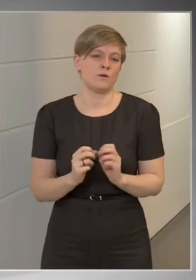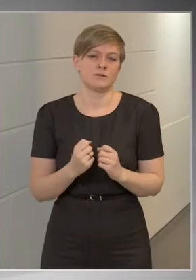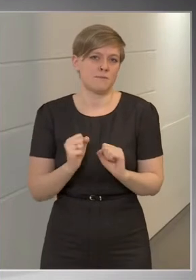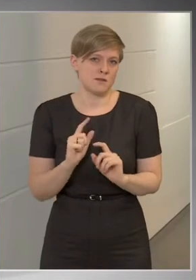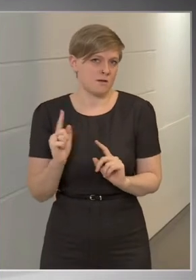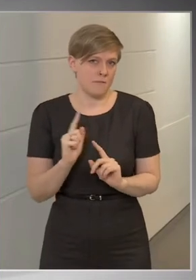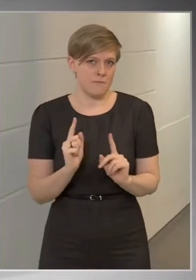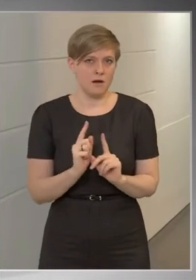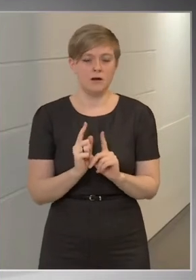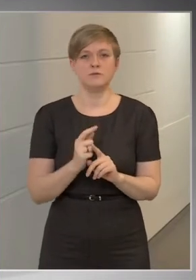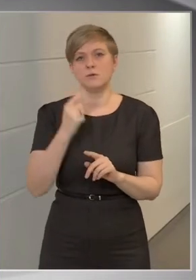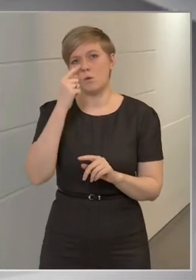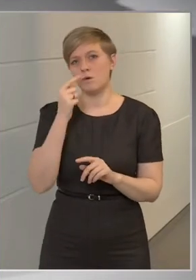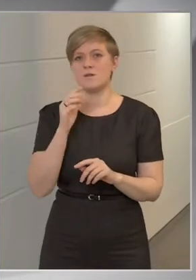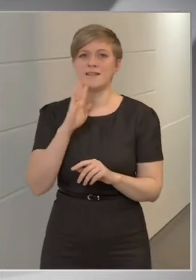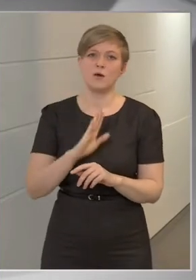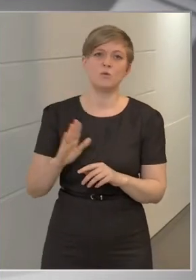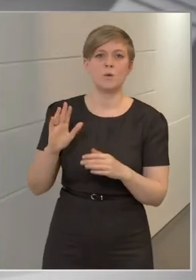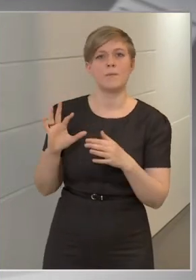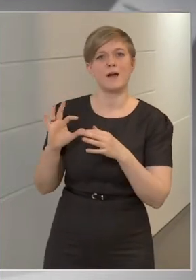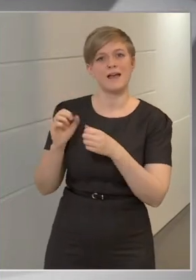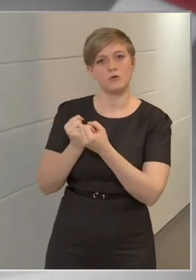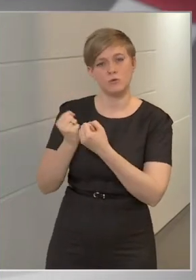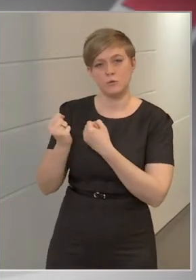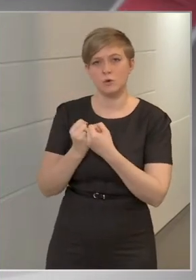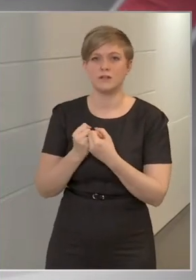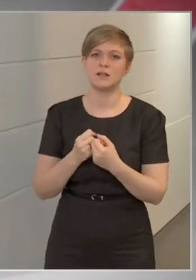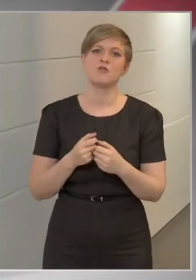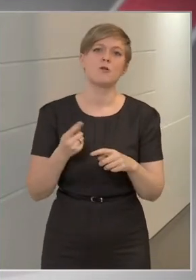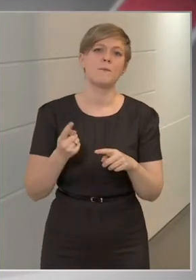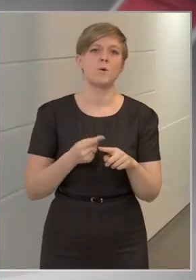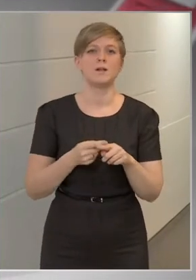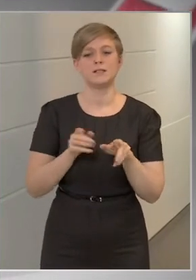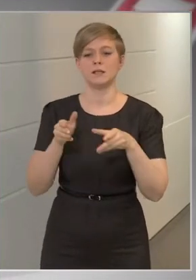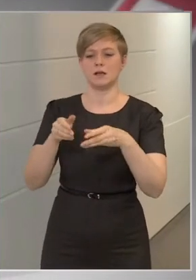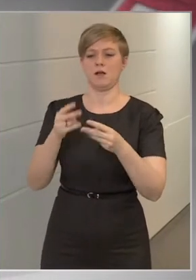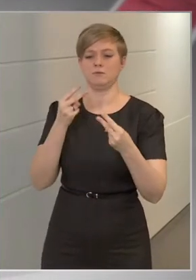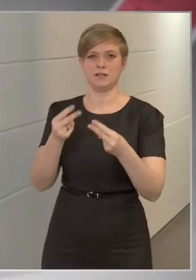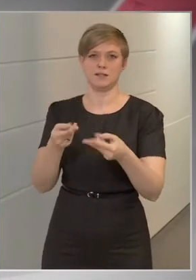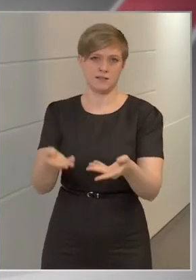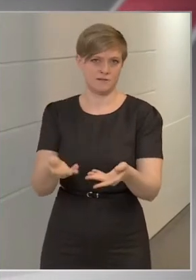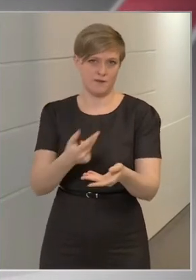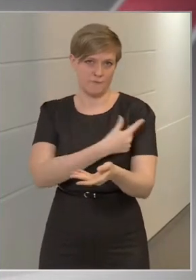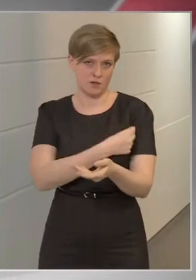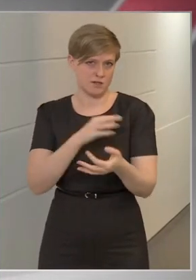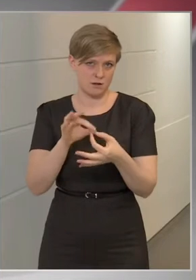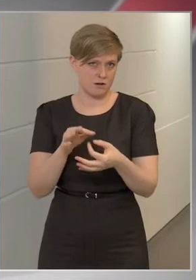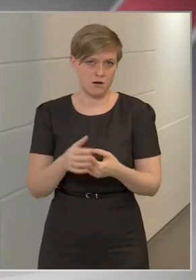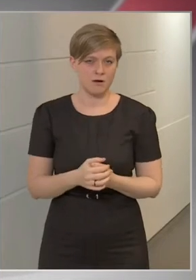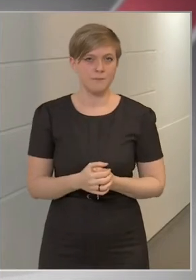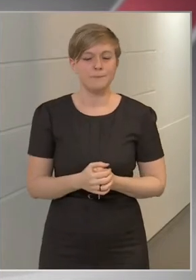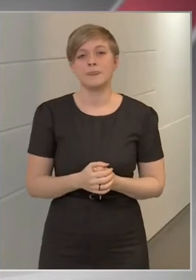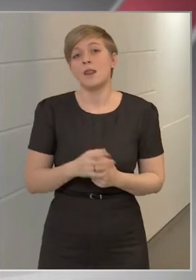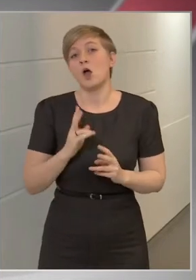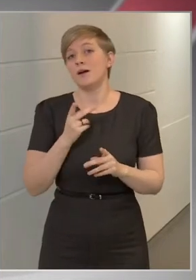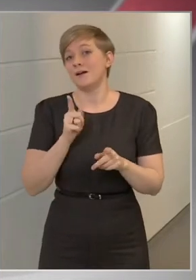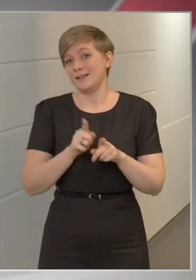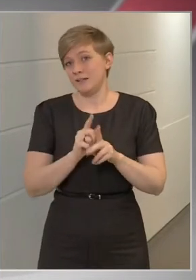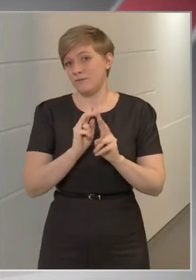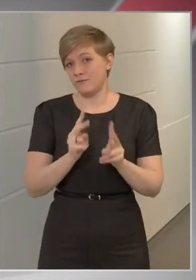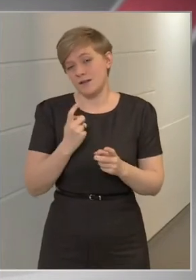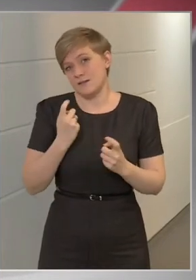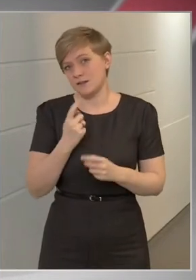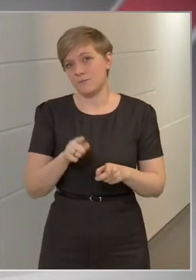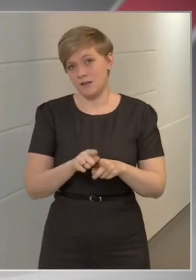az orosz-európai együttműködés politikai dimenziójában elhelyezni. Hogyha ez így van, és szerintem is így van,